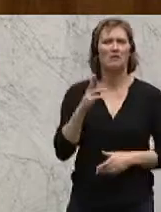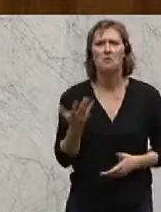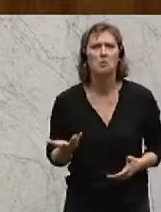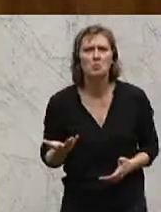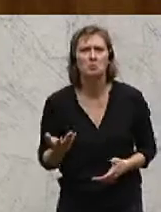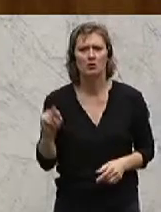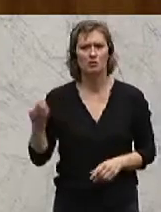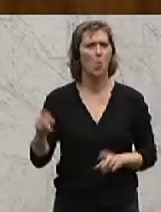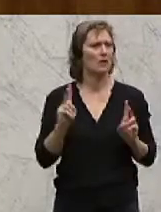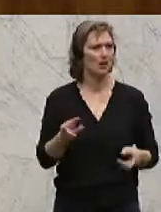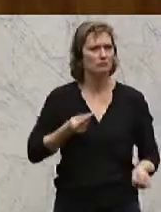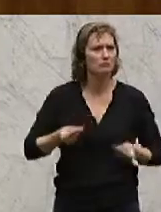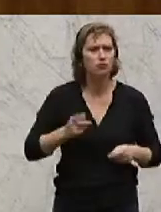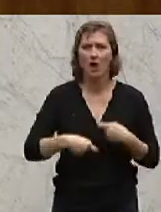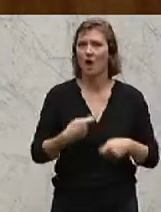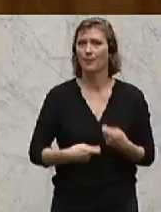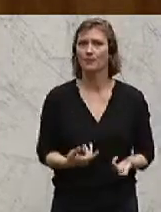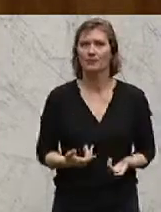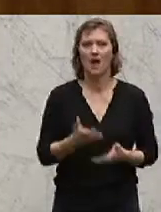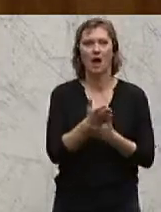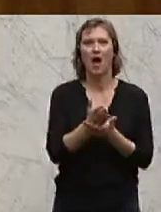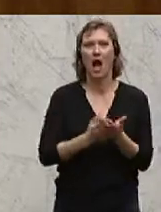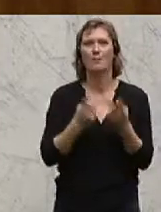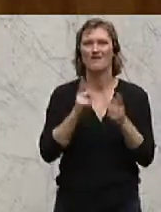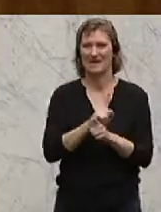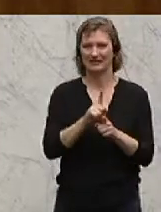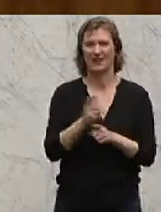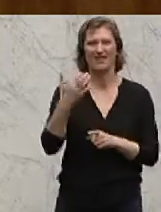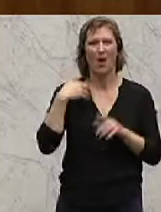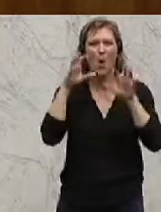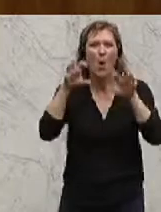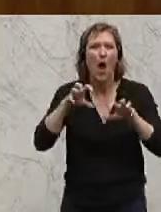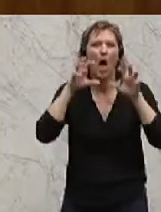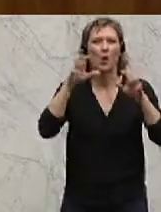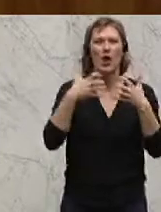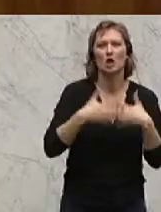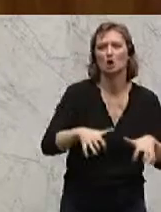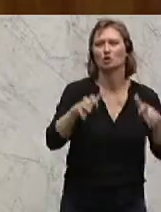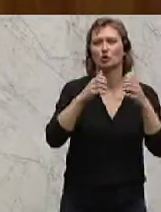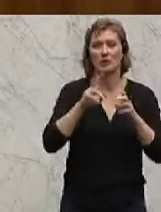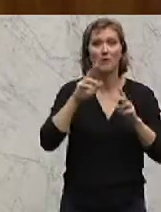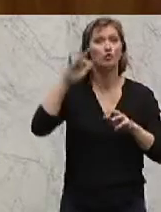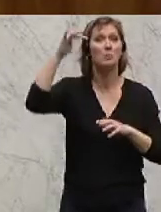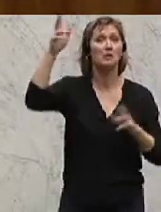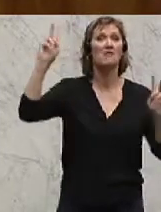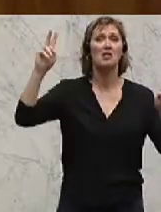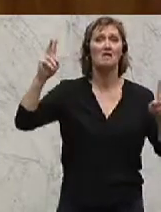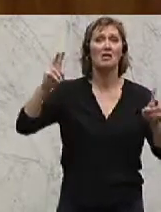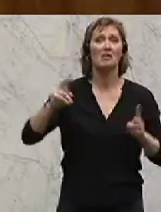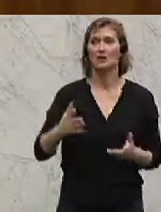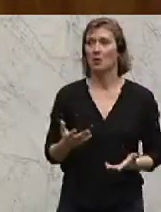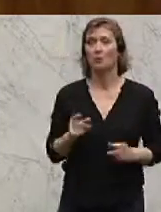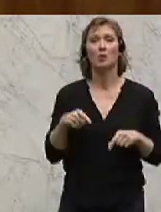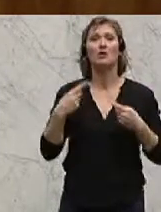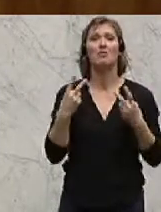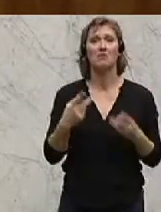Diese Frage stelle ich mir deshalb, weil die Halbwertszeit der Horrormeldungen der Hyperalpe Adria wird immer geringer. Wenn man das